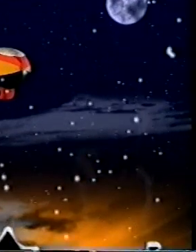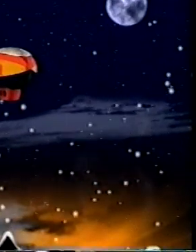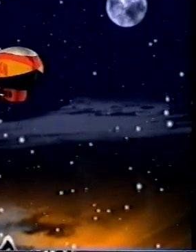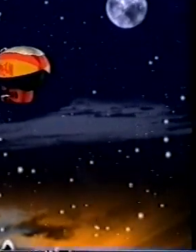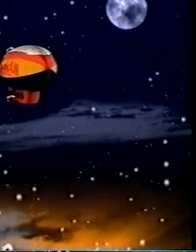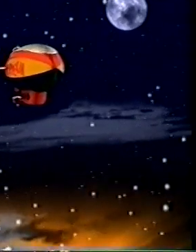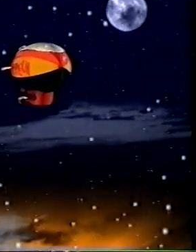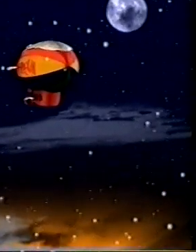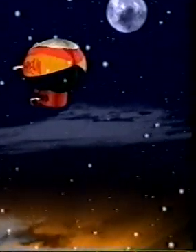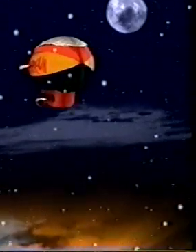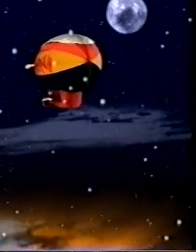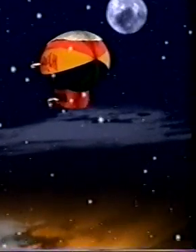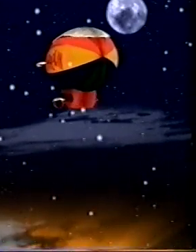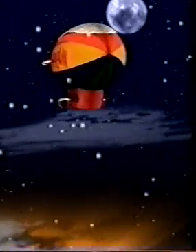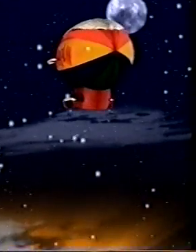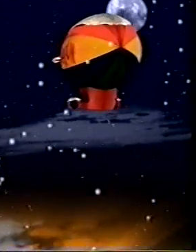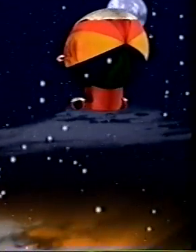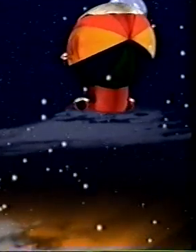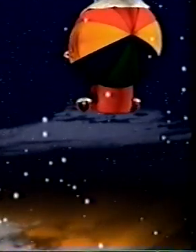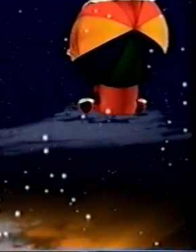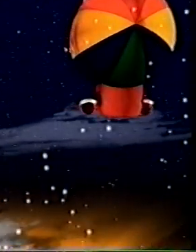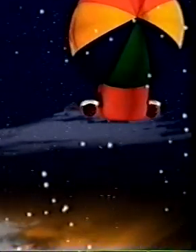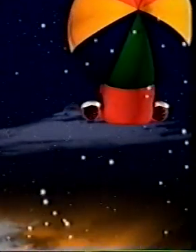Zappelen, zappelen, zappelen.